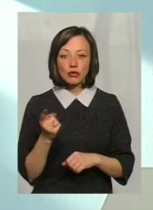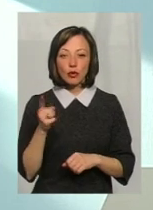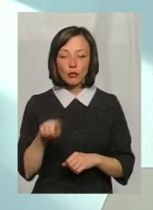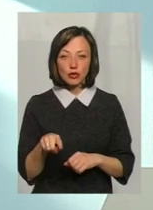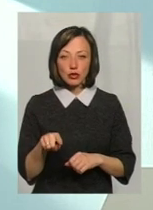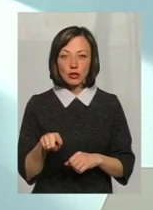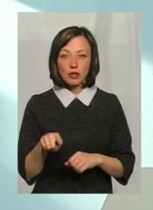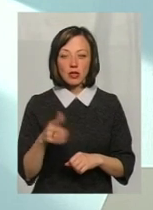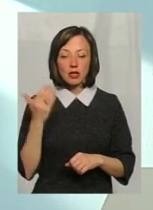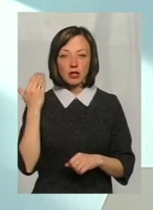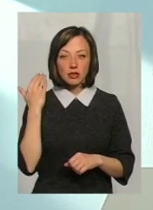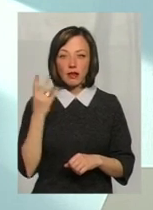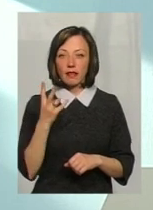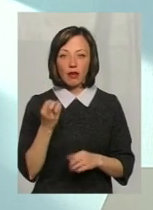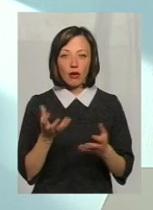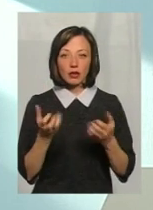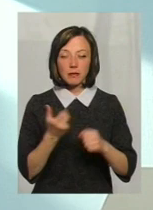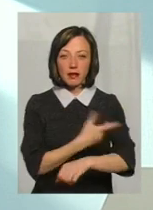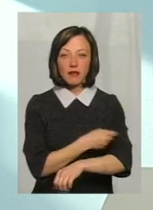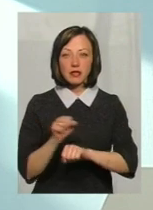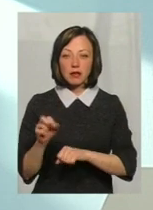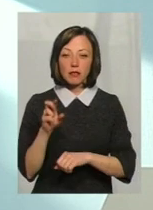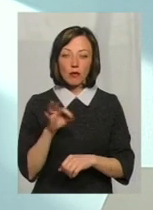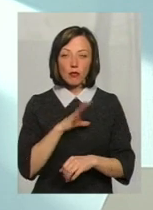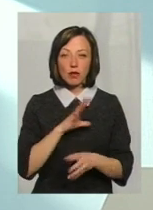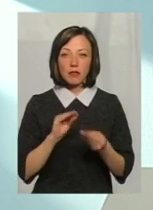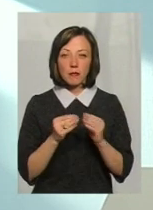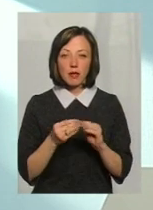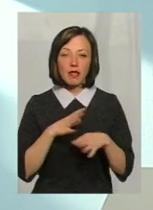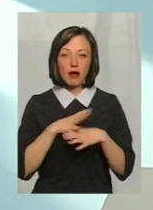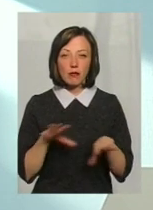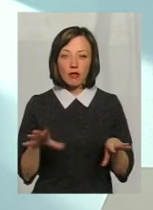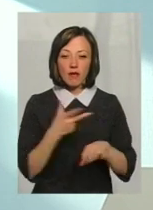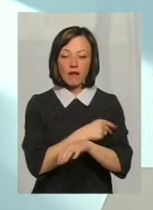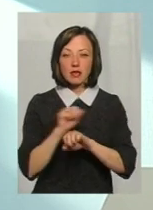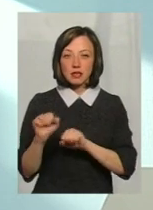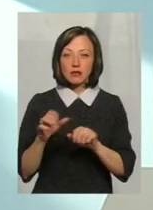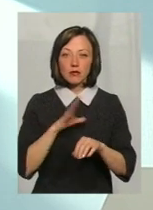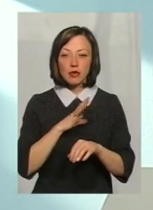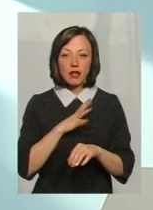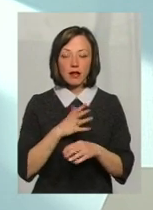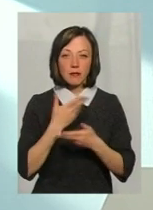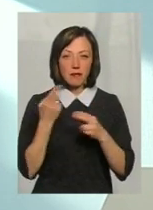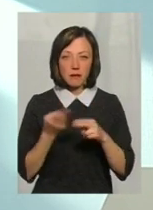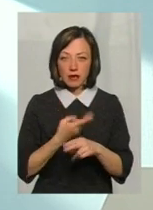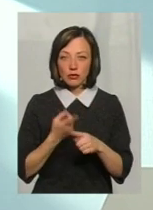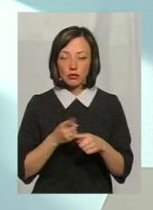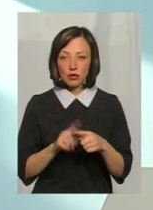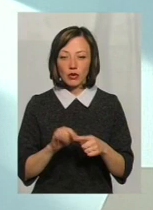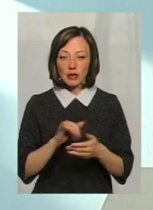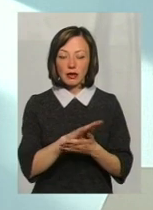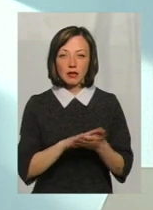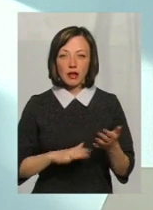в свій час вони не отримали вакцини. Бо були такі проблеми, не було вакцин, вони були не щеплені і так далі.